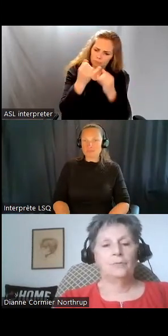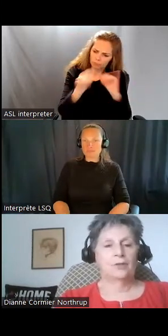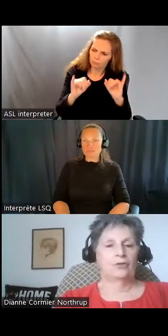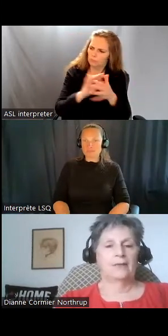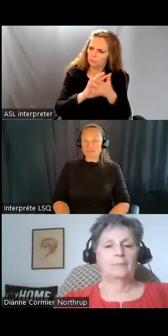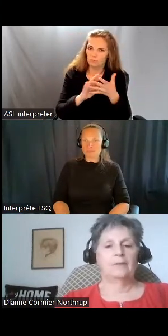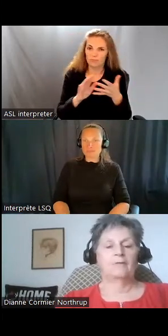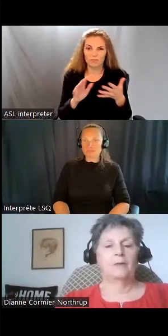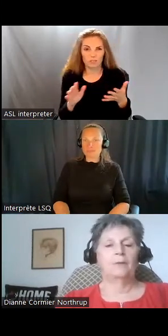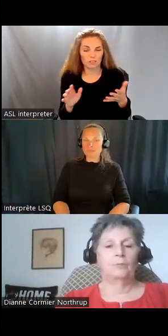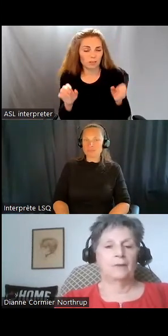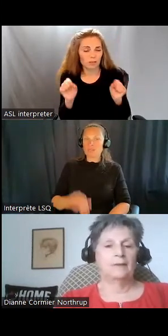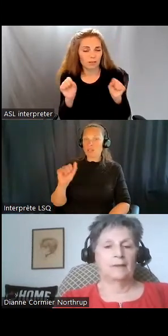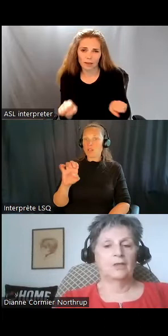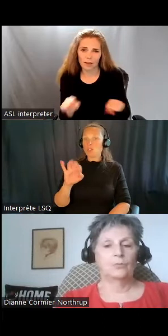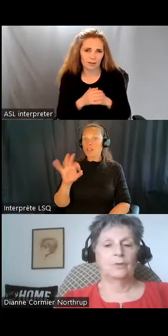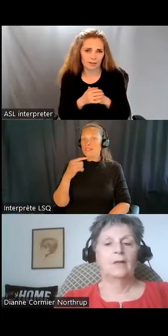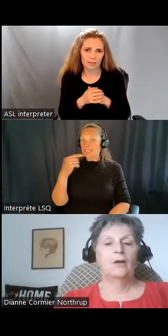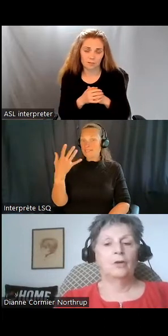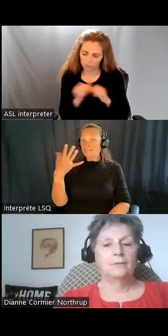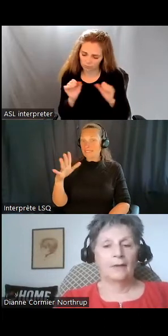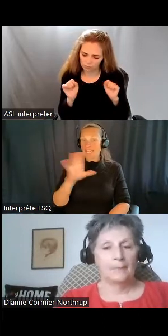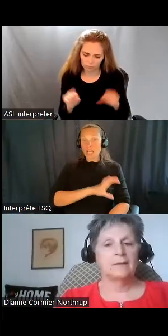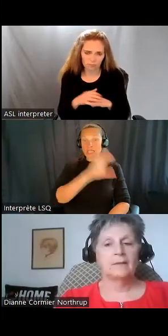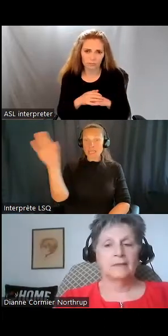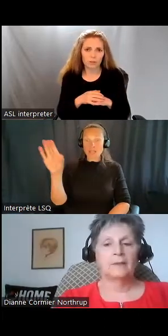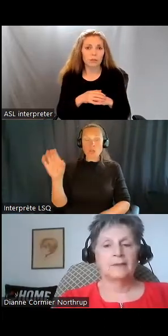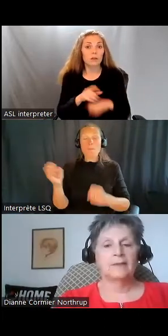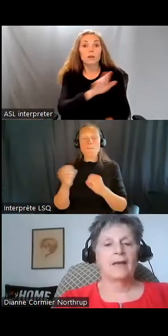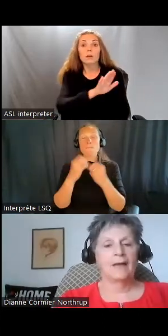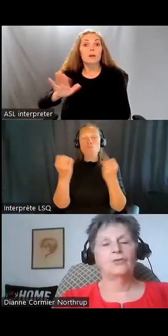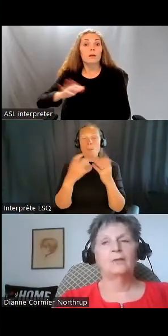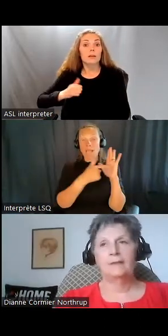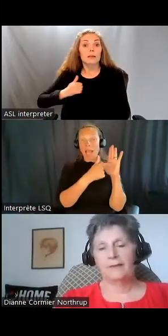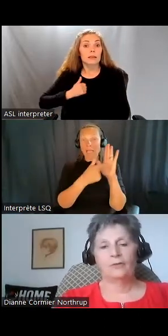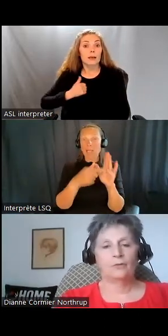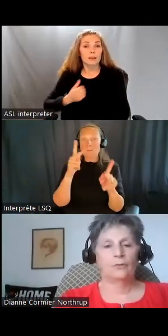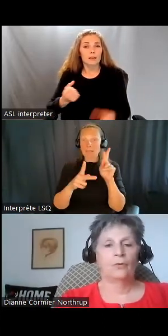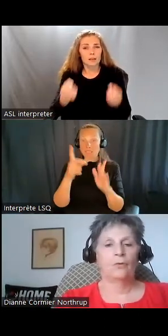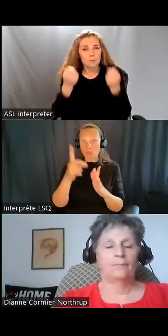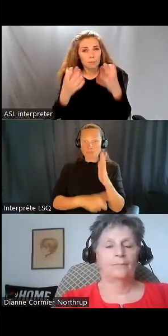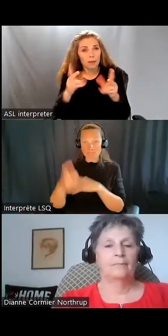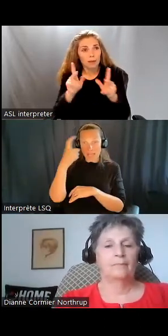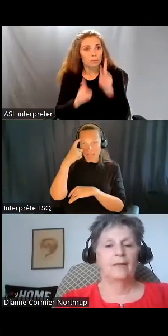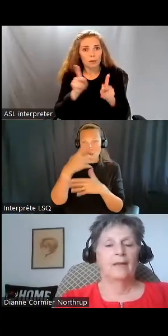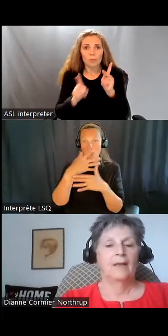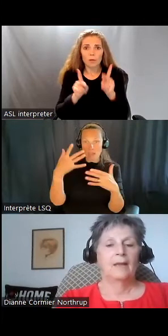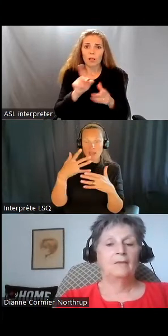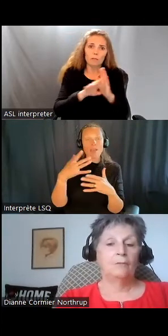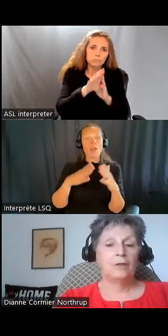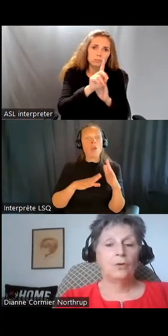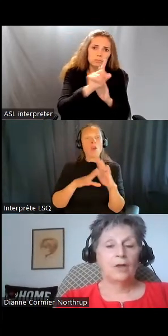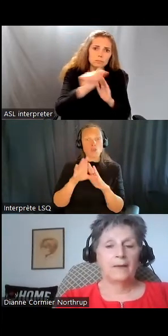ça a été dit, il y a de nombreux exemples partout au Canada de personnes qui ont une déficience intellectuelle ou développementale qui vivent